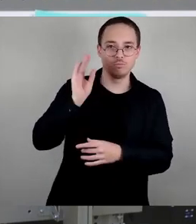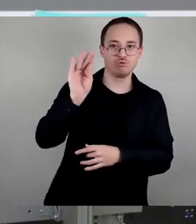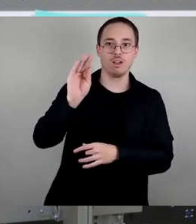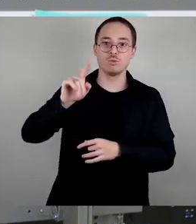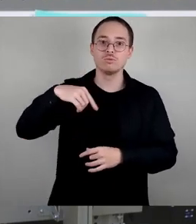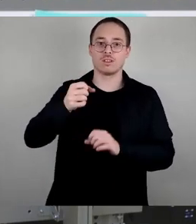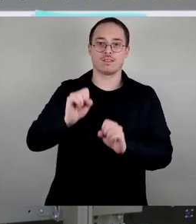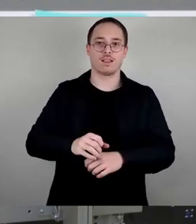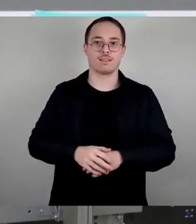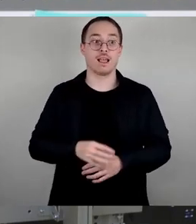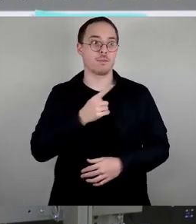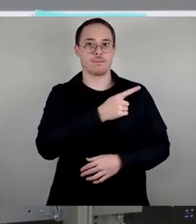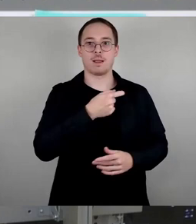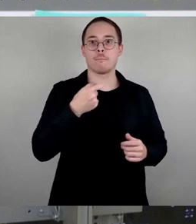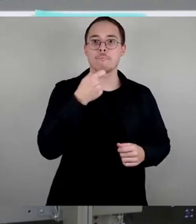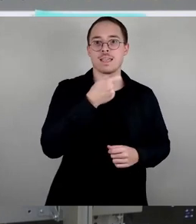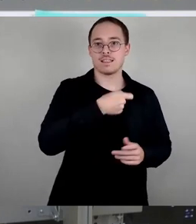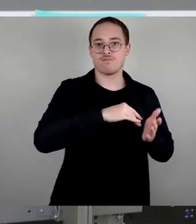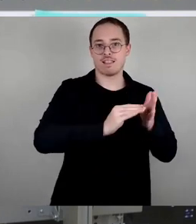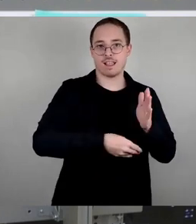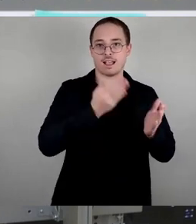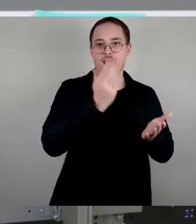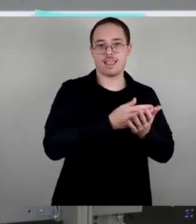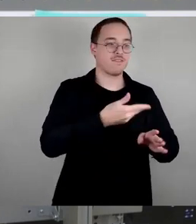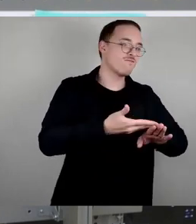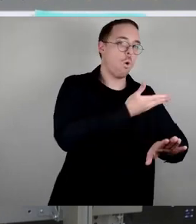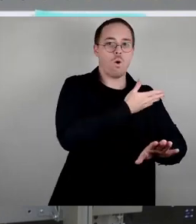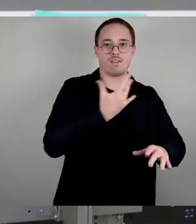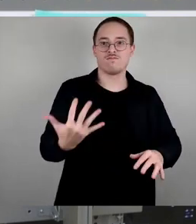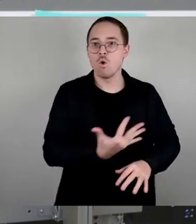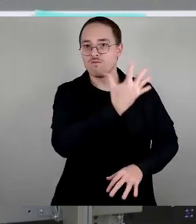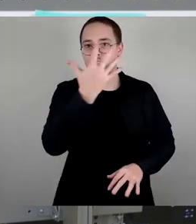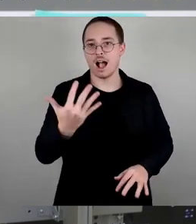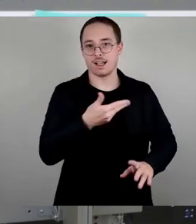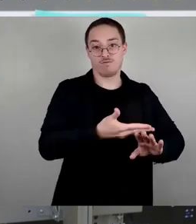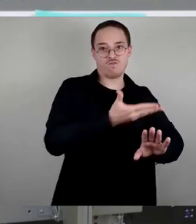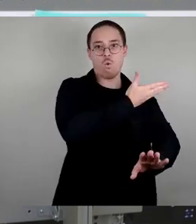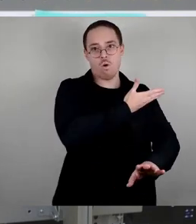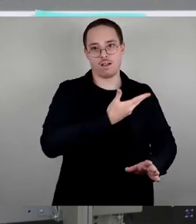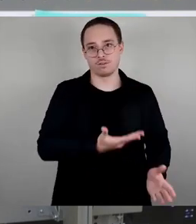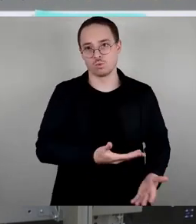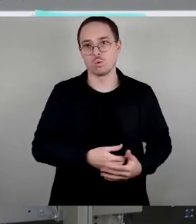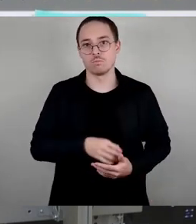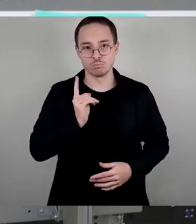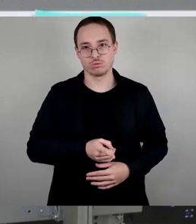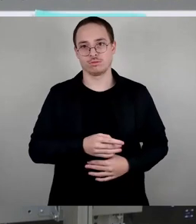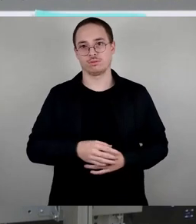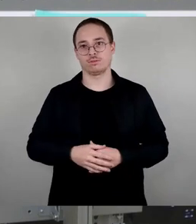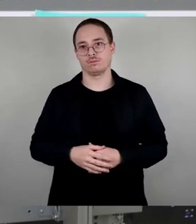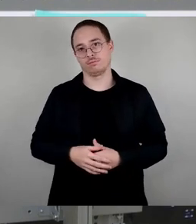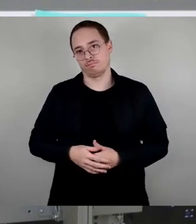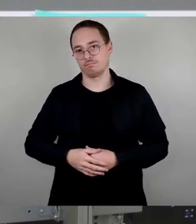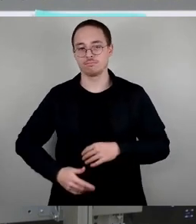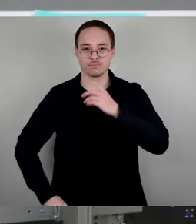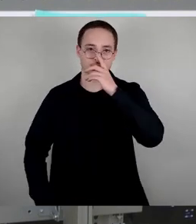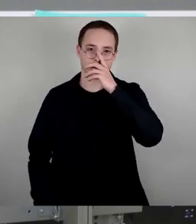Und da reden wir sicher hier über fünf Jahre oder mehr. Finanziell dürfte die Anmietung aufgrund Baupreissteigerungen